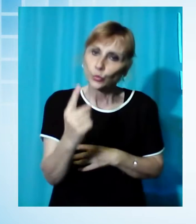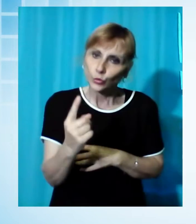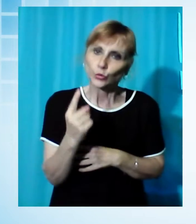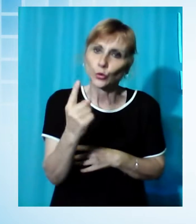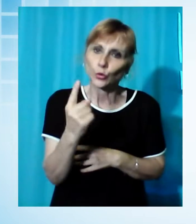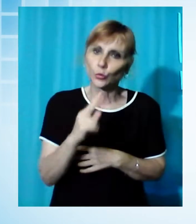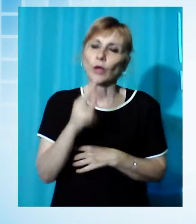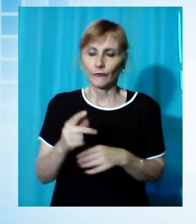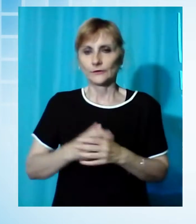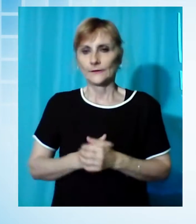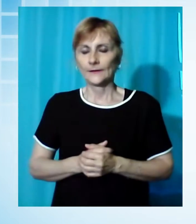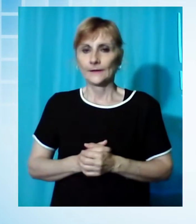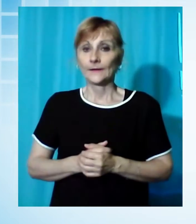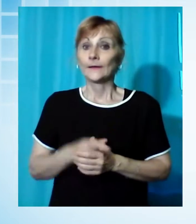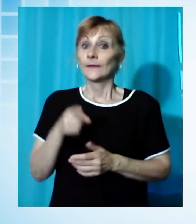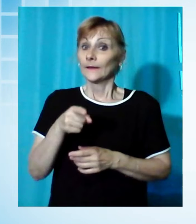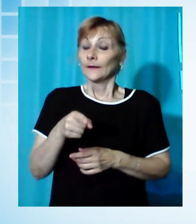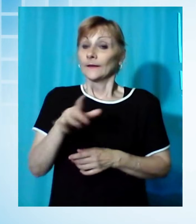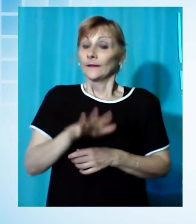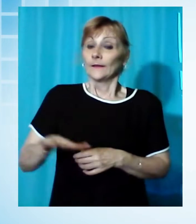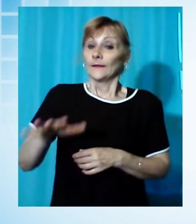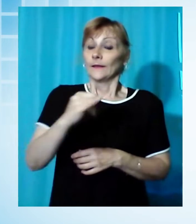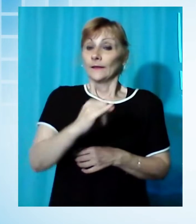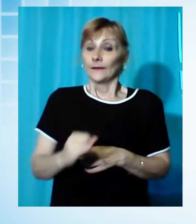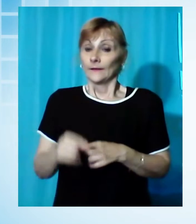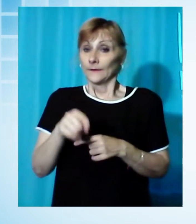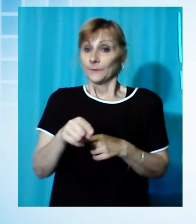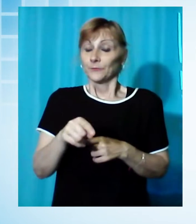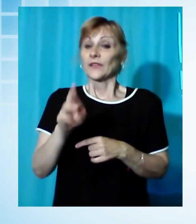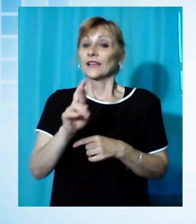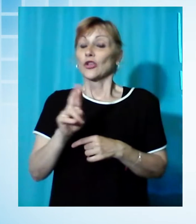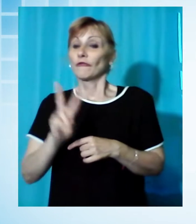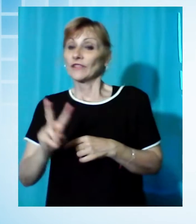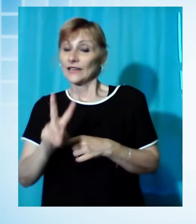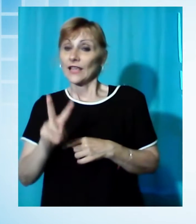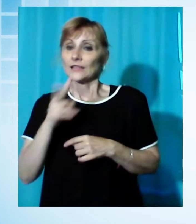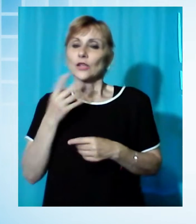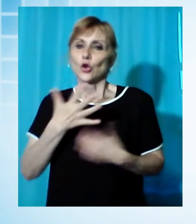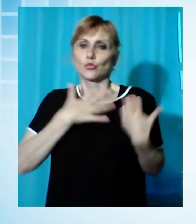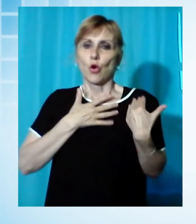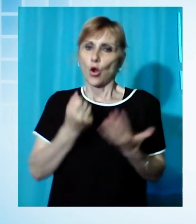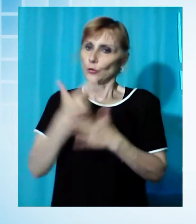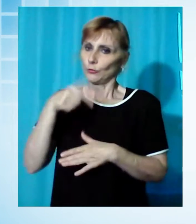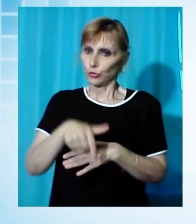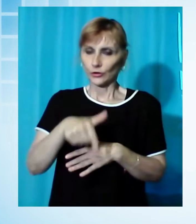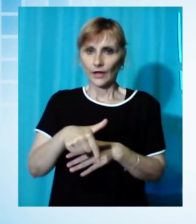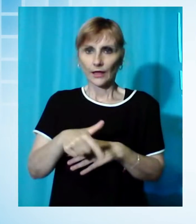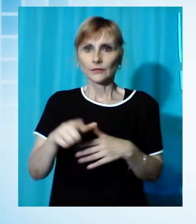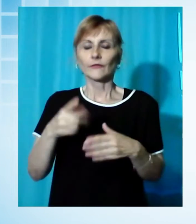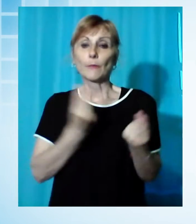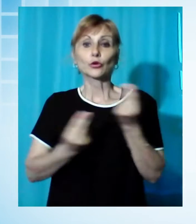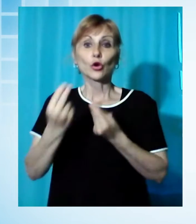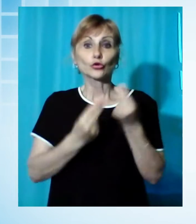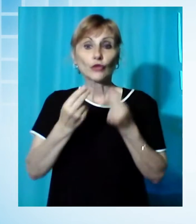L'avanotteria del rio Villese in questi anni ha svolto un ruolo importantissimo nel progetto che ormai risale a più di dieci anni fa. Qui da